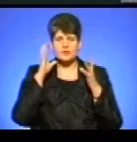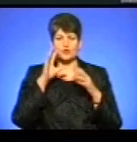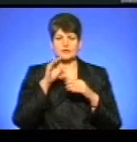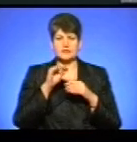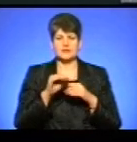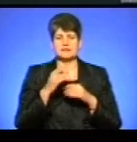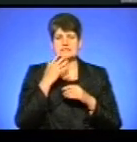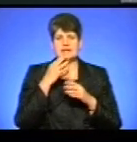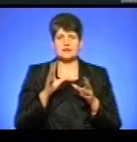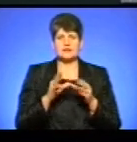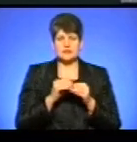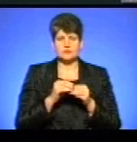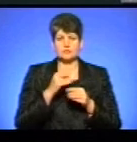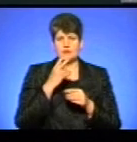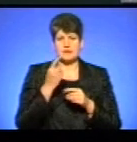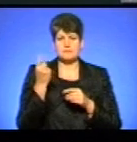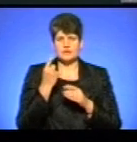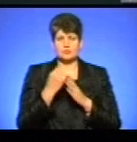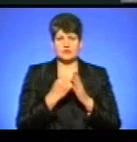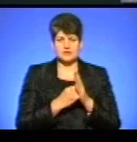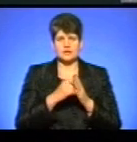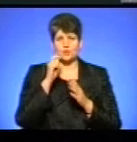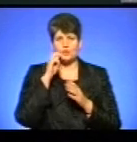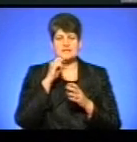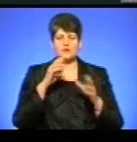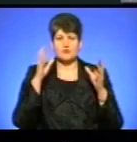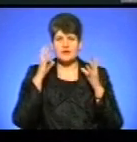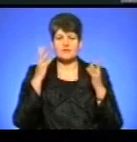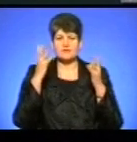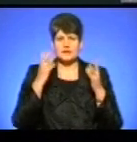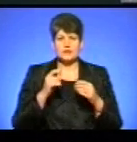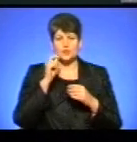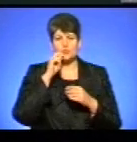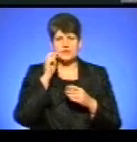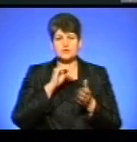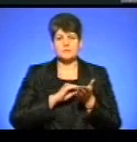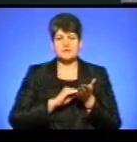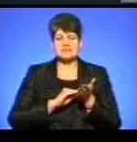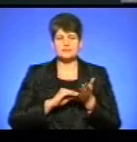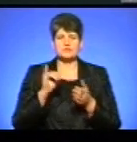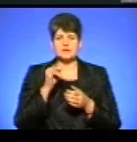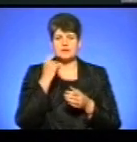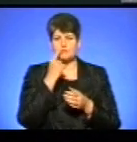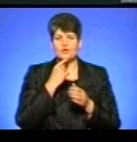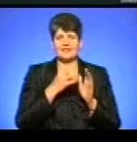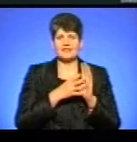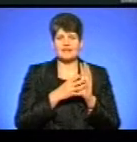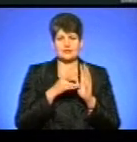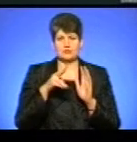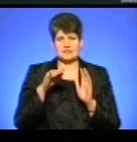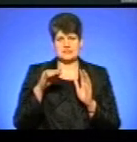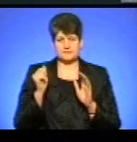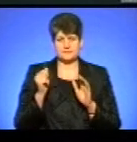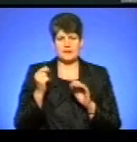національної єдності, транслюють на першому каналі «Українського радіо» у День української писемності і мови 9 листопада.